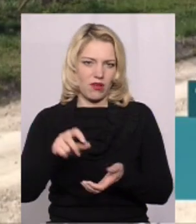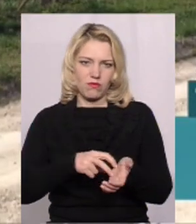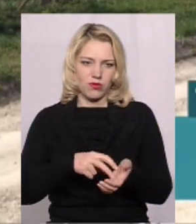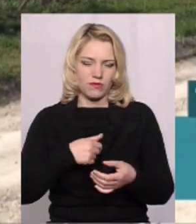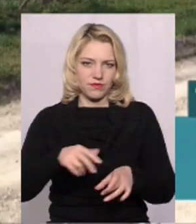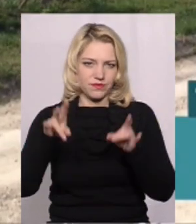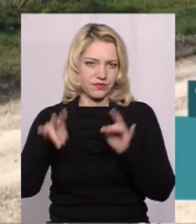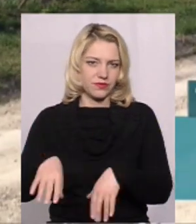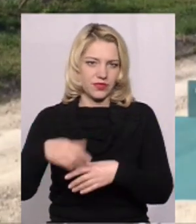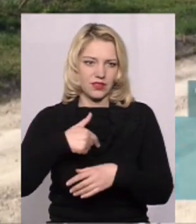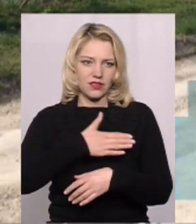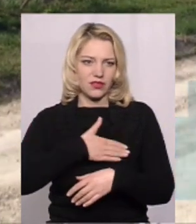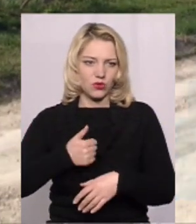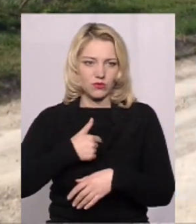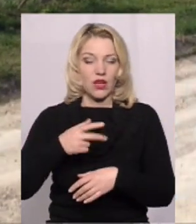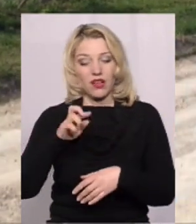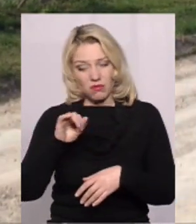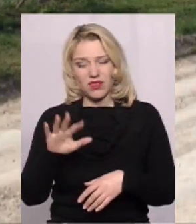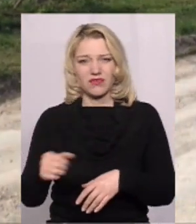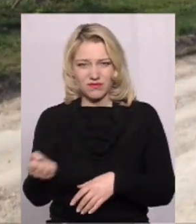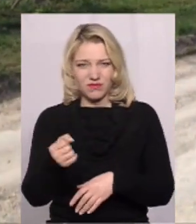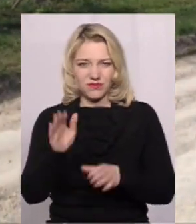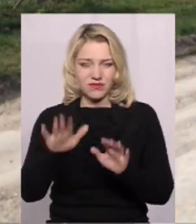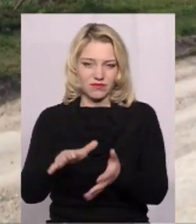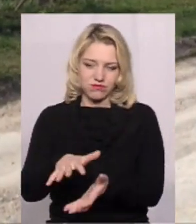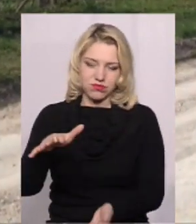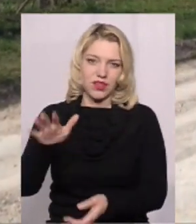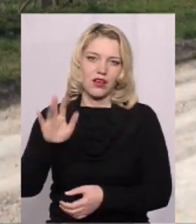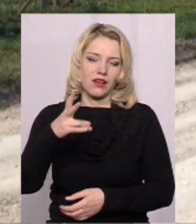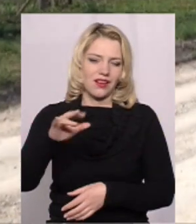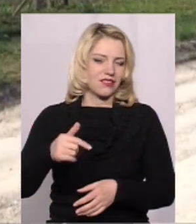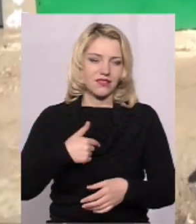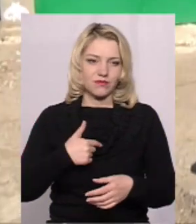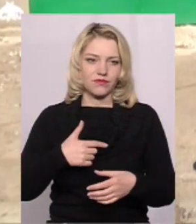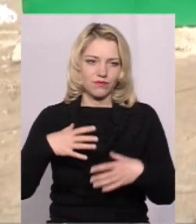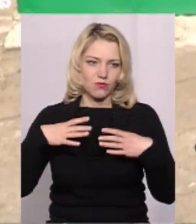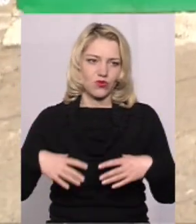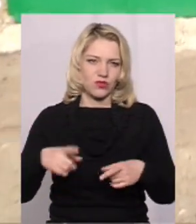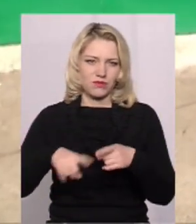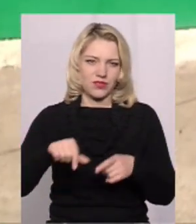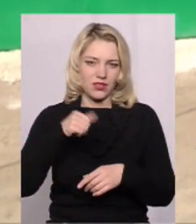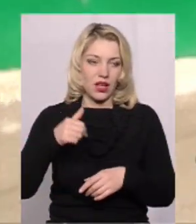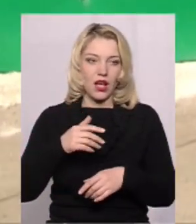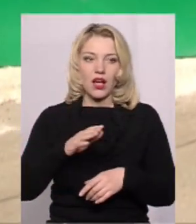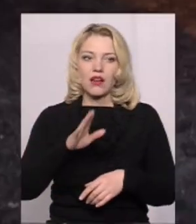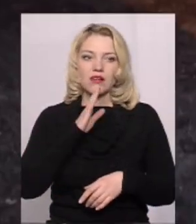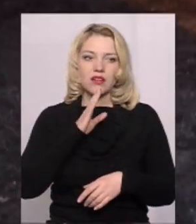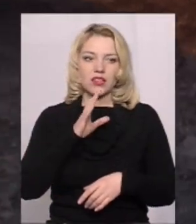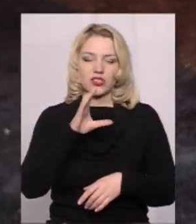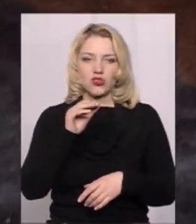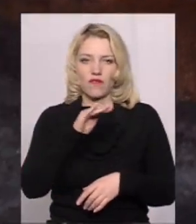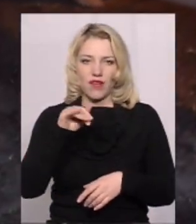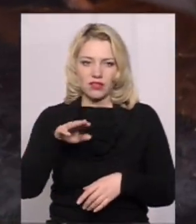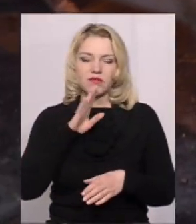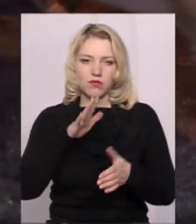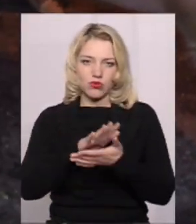знаєте, були б тяжкі пули потримали, а так вже це зробилося, вже мусили Напіддалася паніці Валентина Асафат, яка